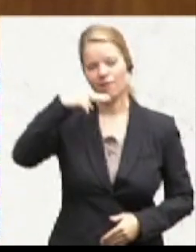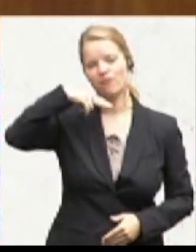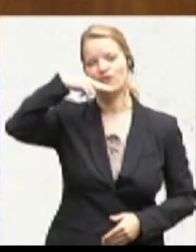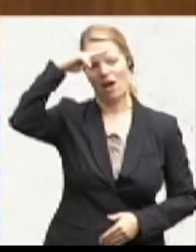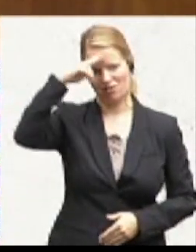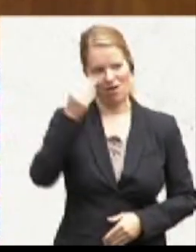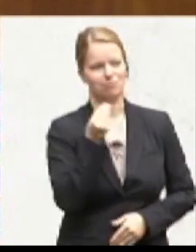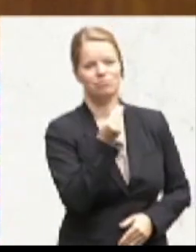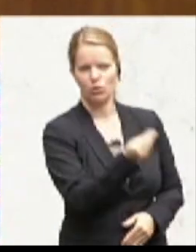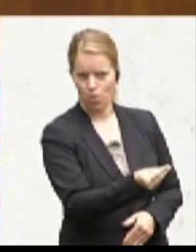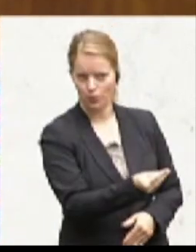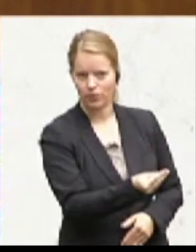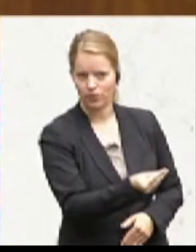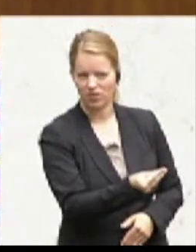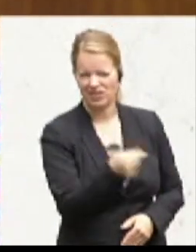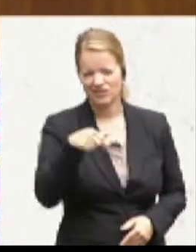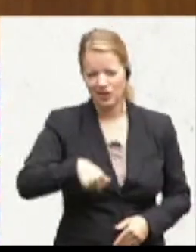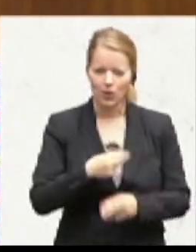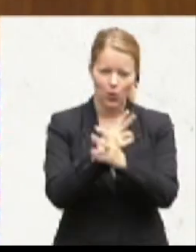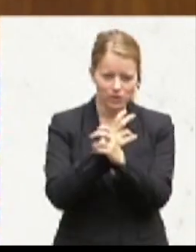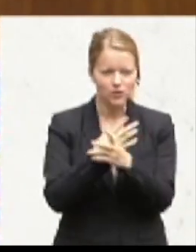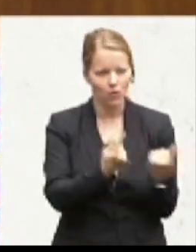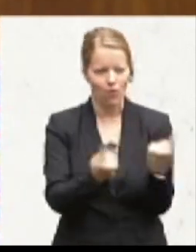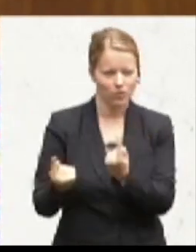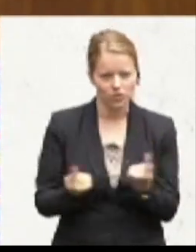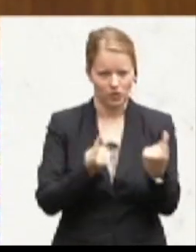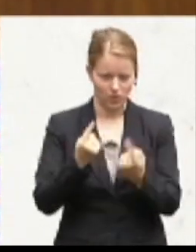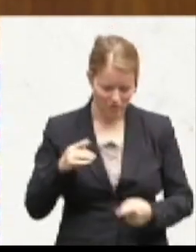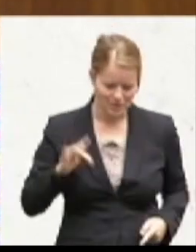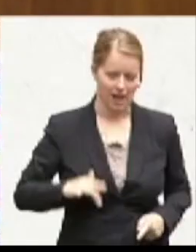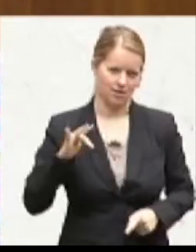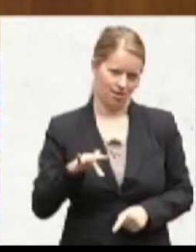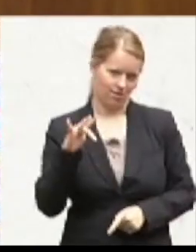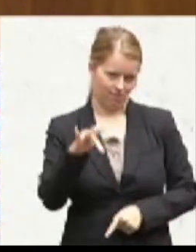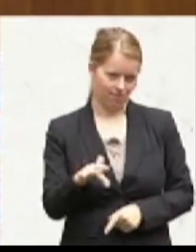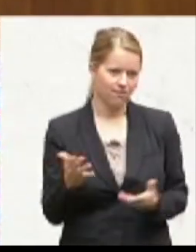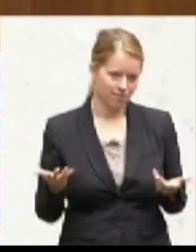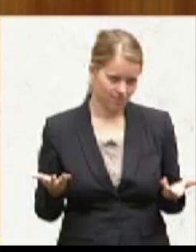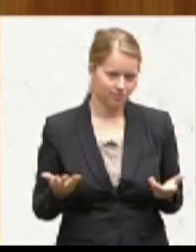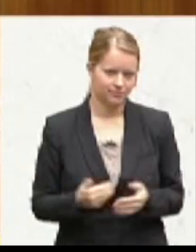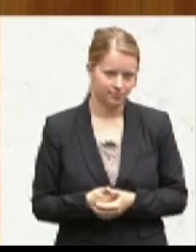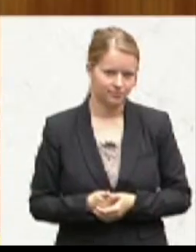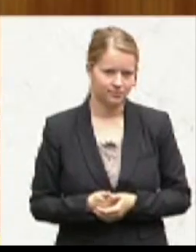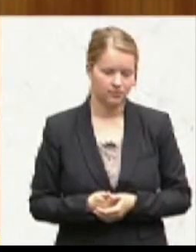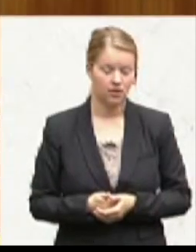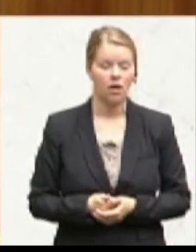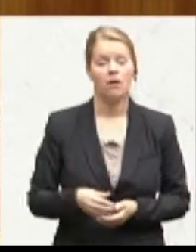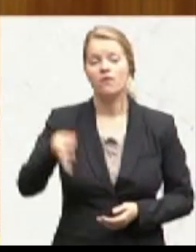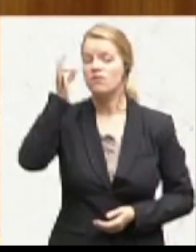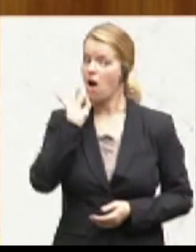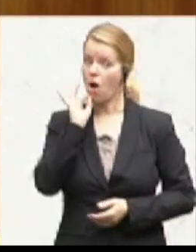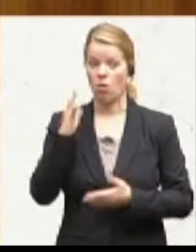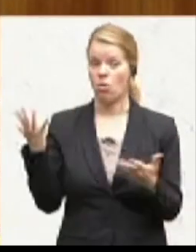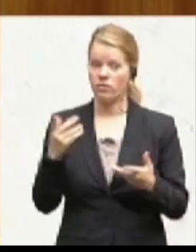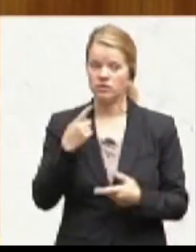schon in Österreich eine sehr seltene Sache, dass so etwas überhaupt passiert. Die Frau hat erklärt, arme Frau,